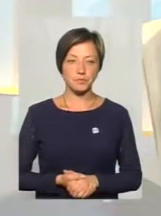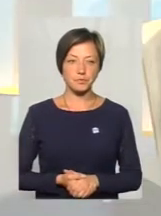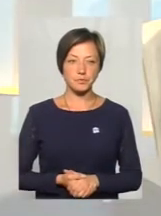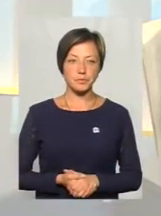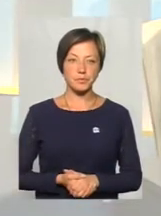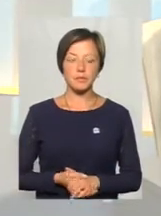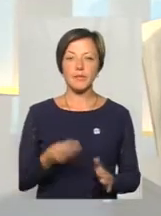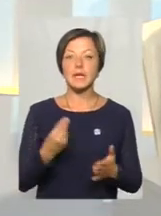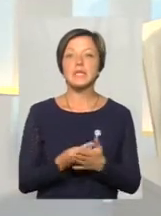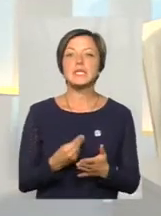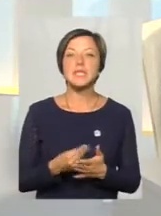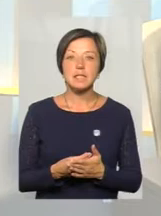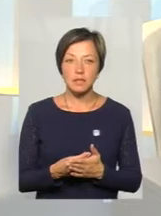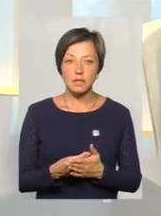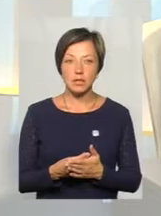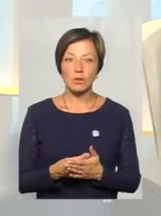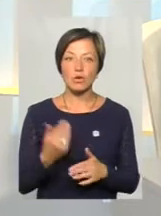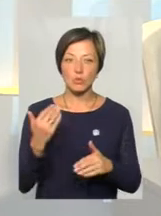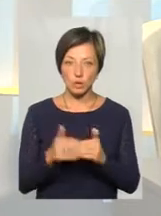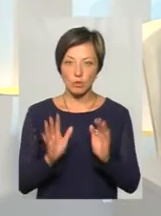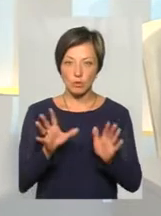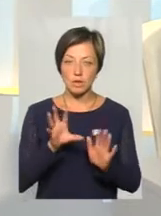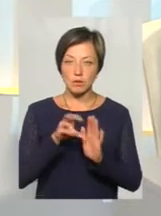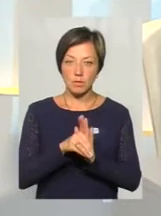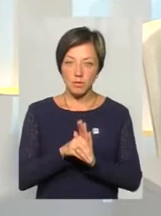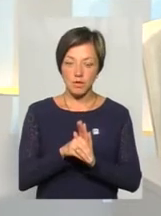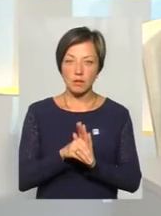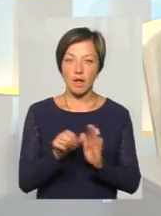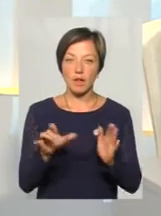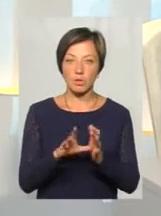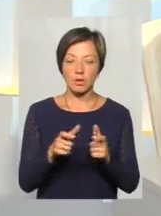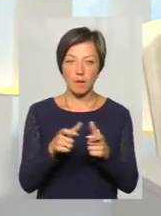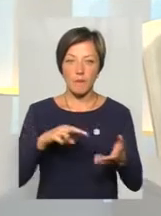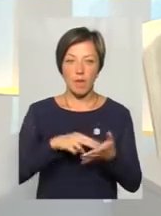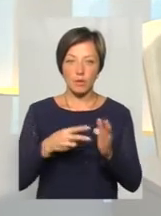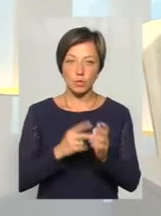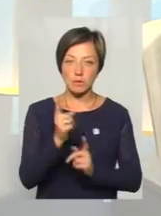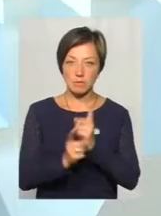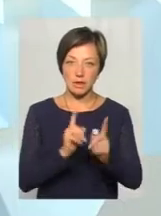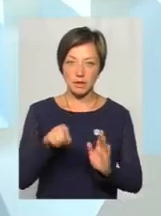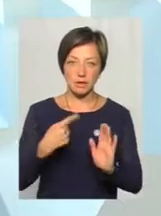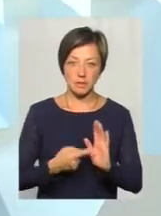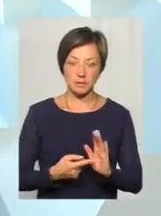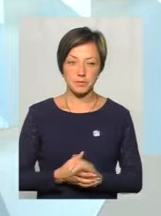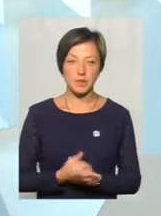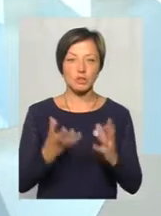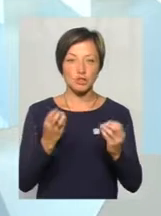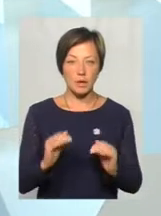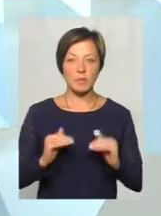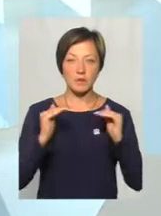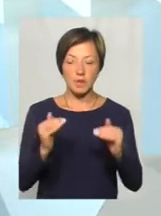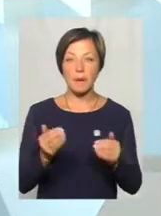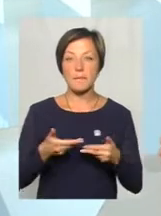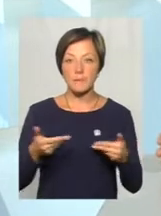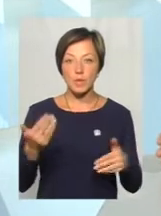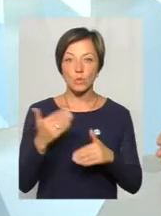Ціни, коли вже буде запроваджений електронний квиток, плануєте змінювати? Ще підвищувати? Ну, ми,